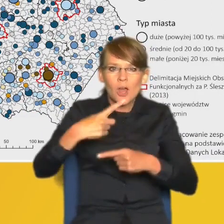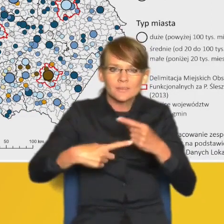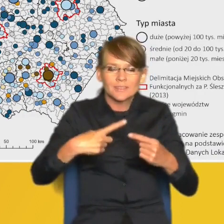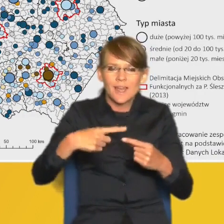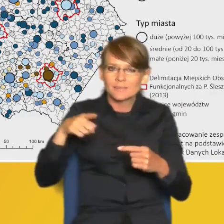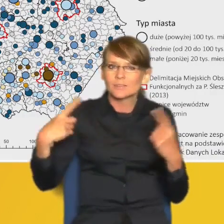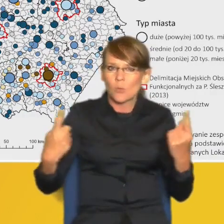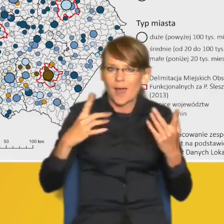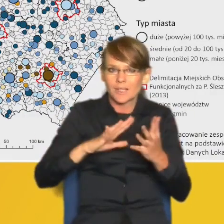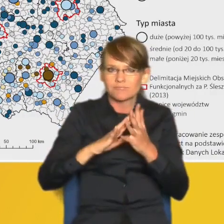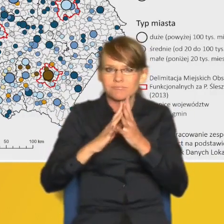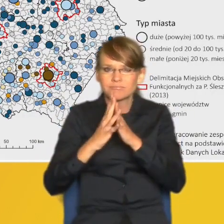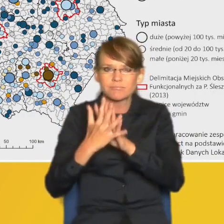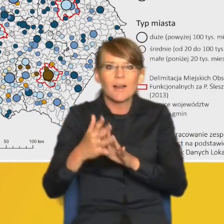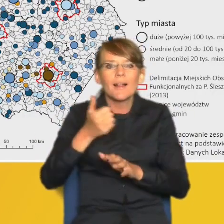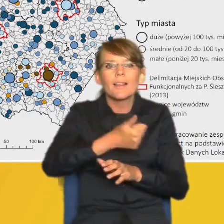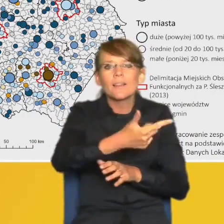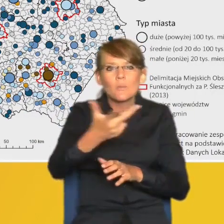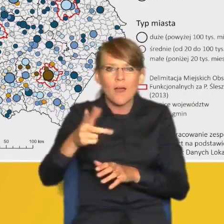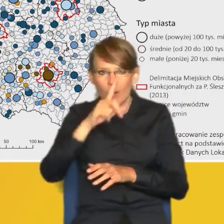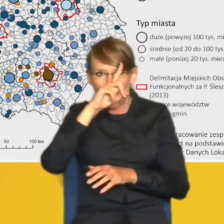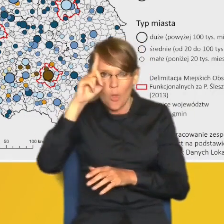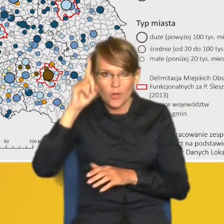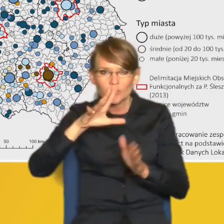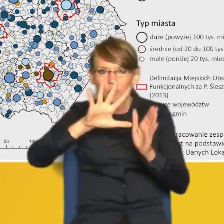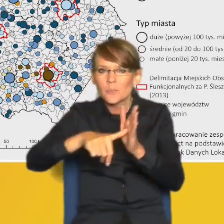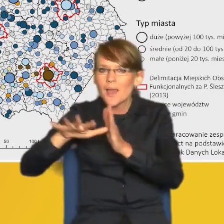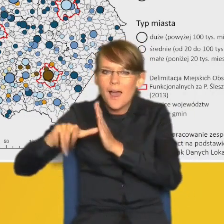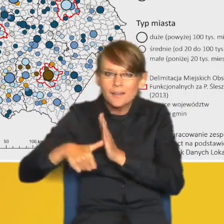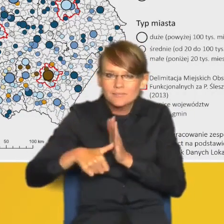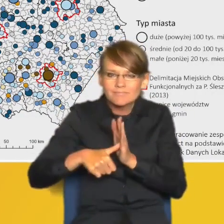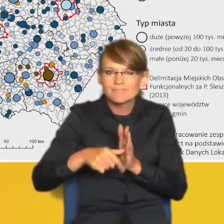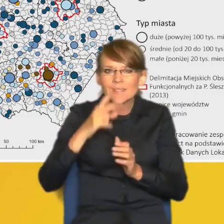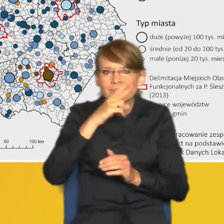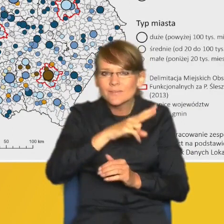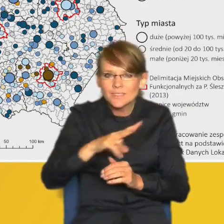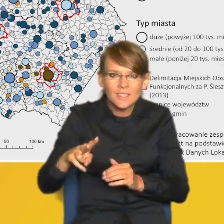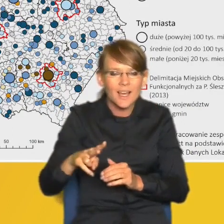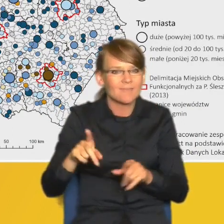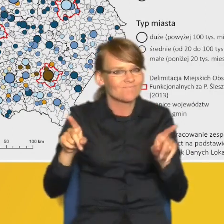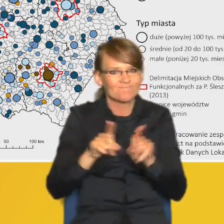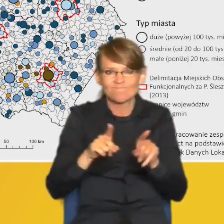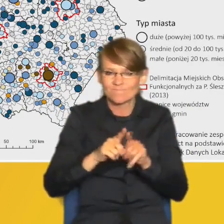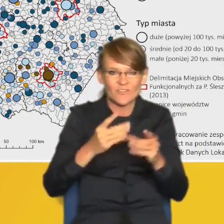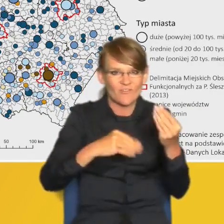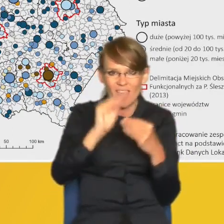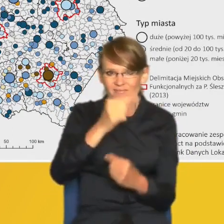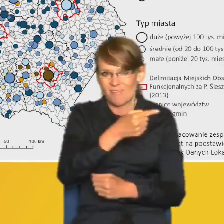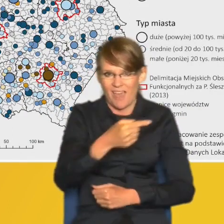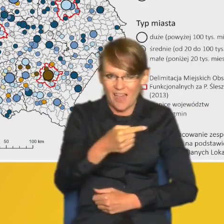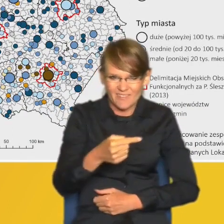miastach, ten obraz jest jeszcze mniej pozytywny, znacznie bardziej negatywny.